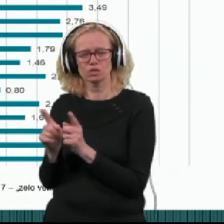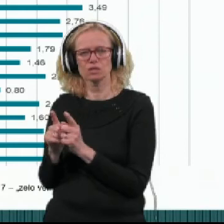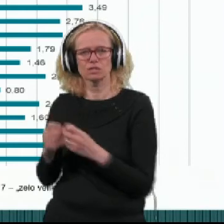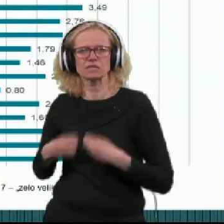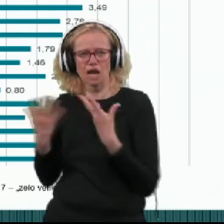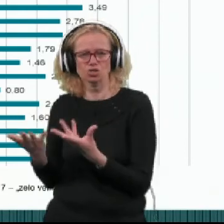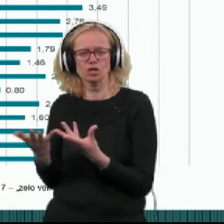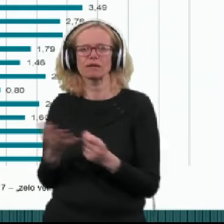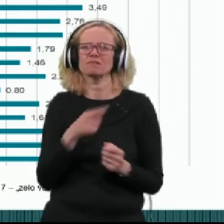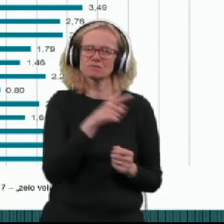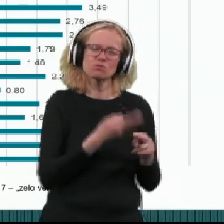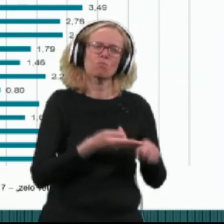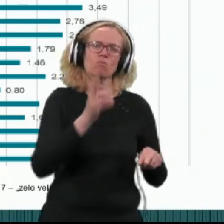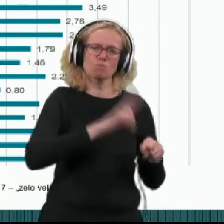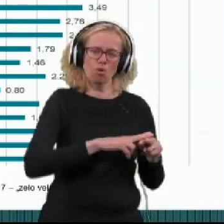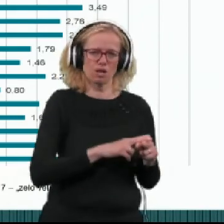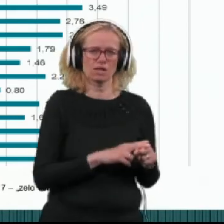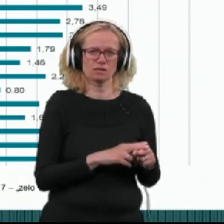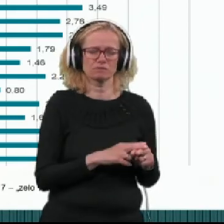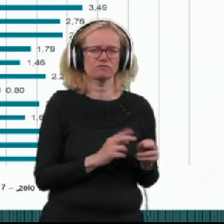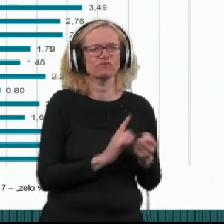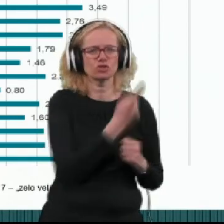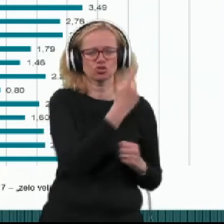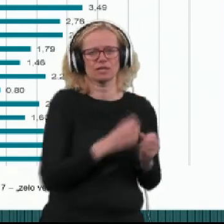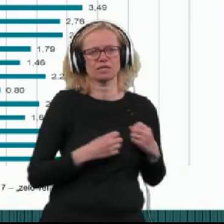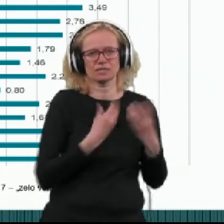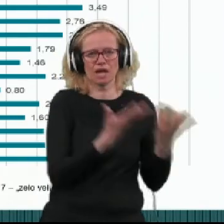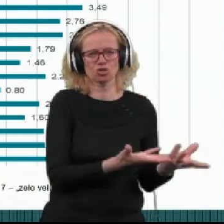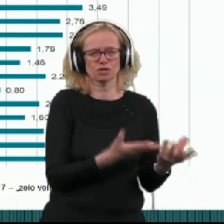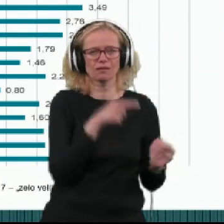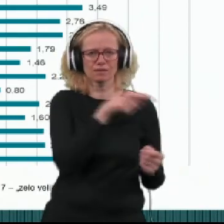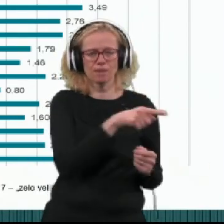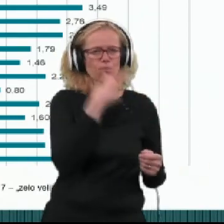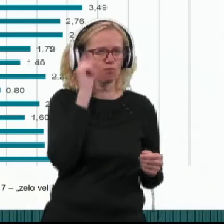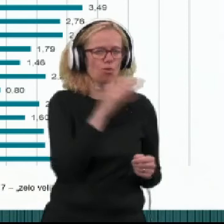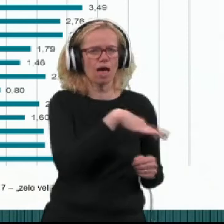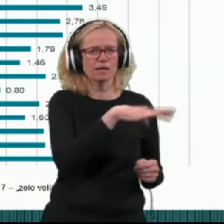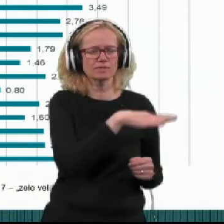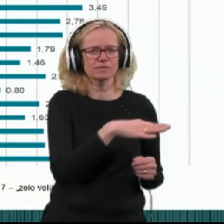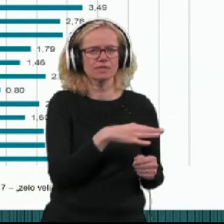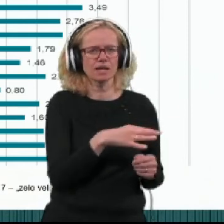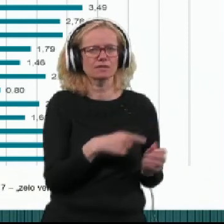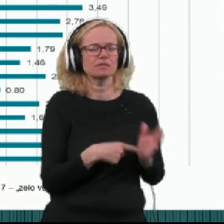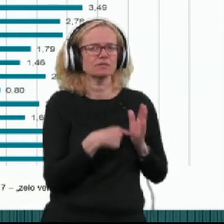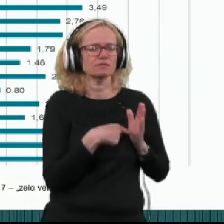stiske še više izražejo. Prav tako pa je pri tej populaciji ugotovljena specifika, da